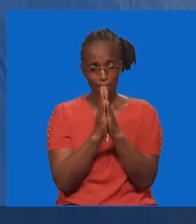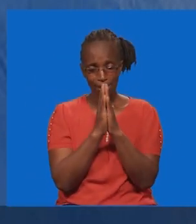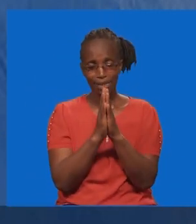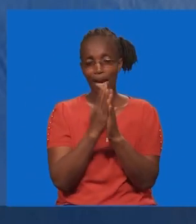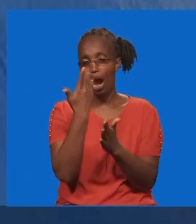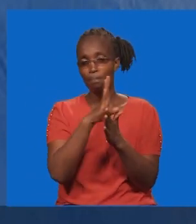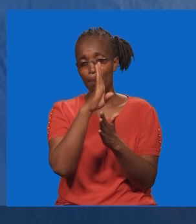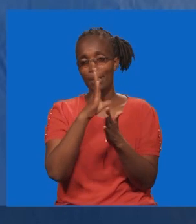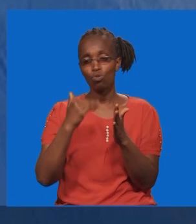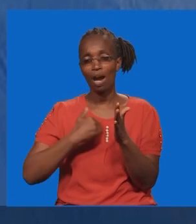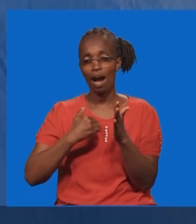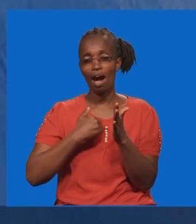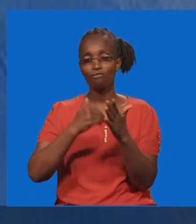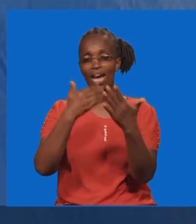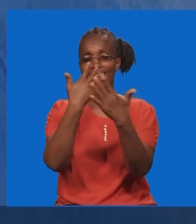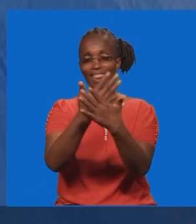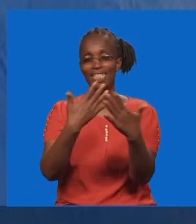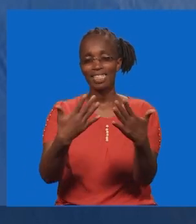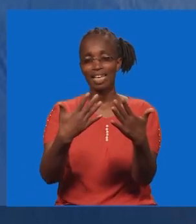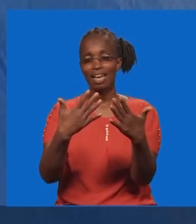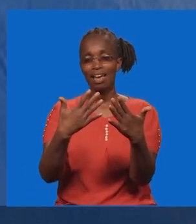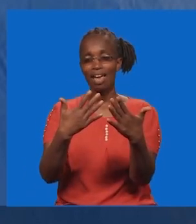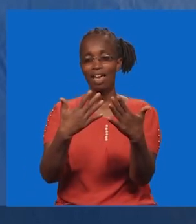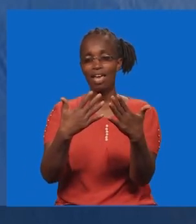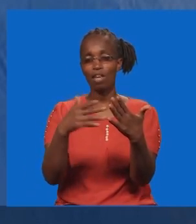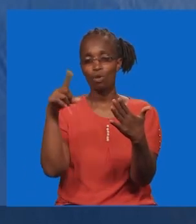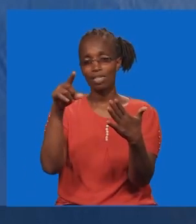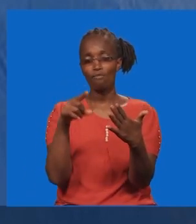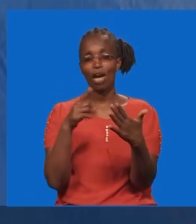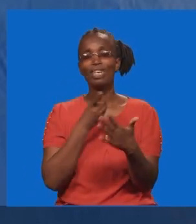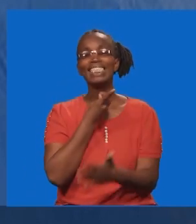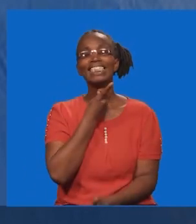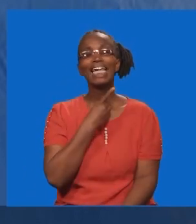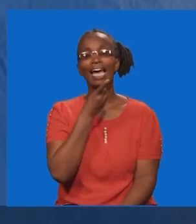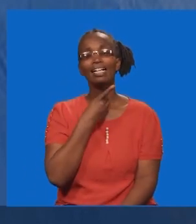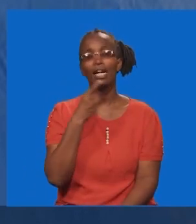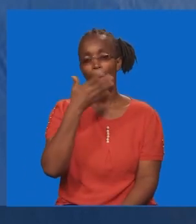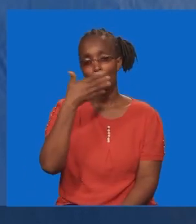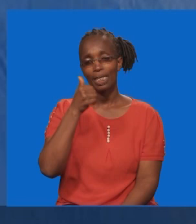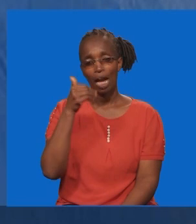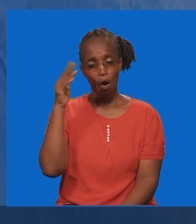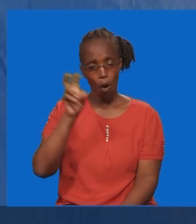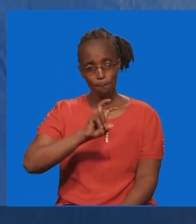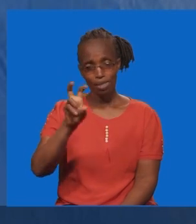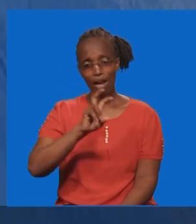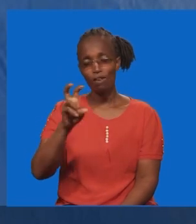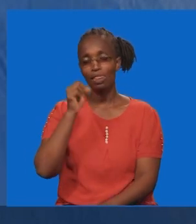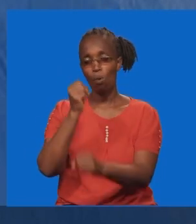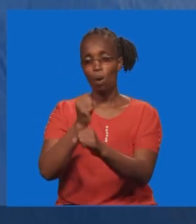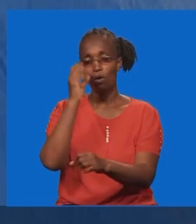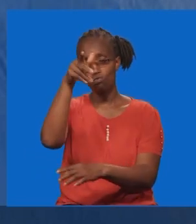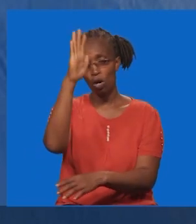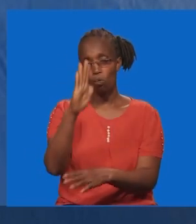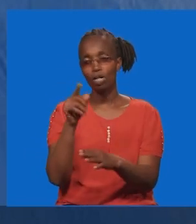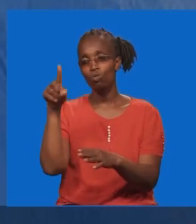uyu kiusha. Kuna milango ya kazi yamba uimefunguka. Na ulikuwa unasema ya kwamba sijuita kuwaje. Sasa tanzama matendo makuwe uyu mungu.